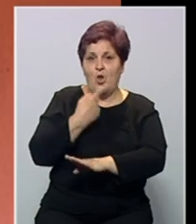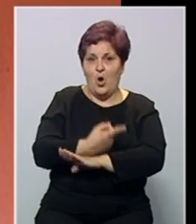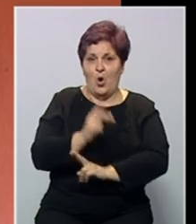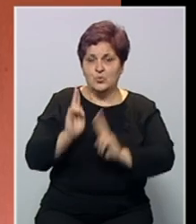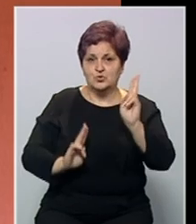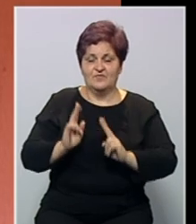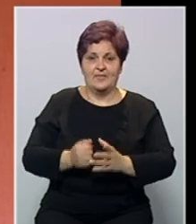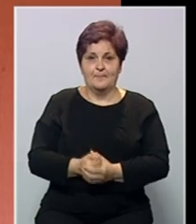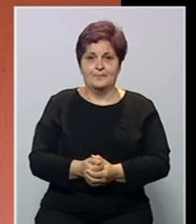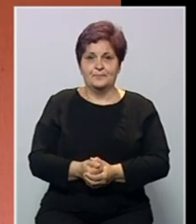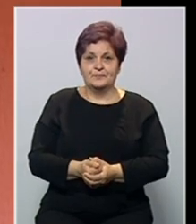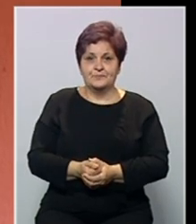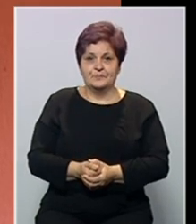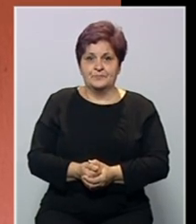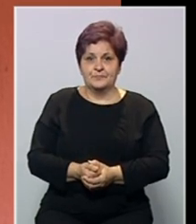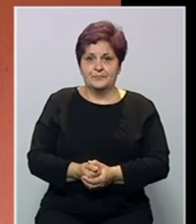odlučivanje.